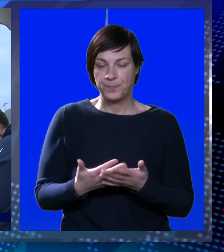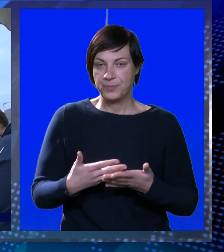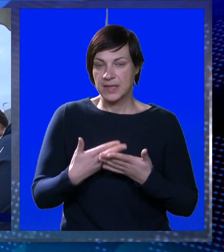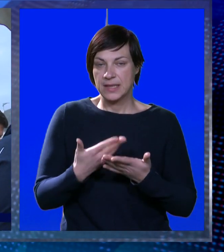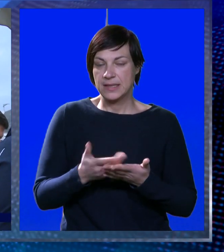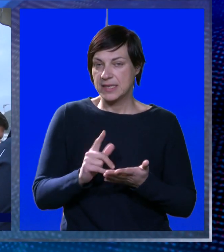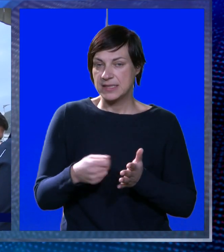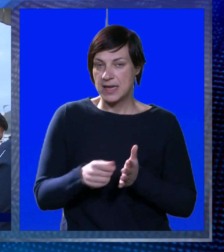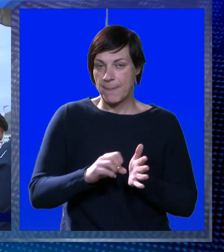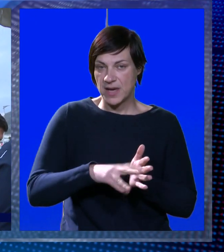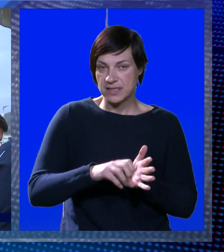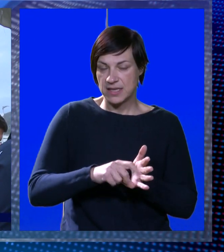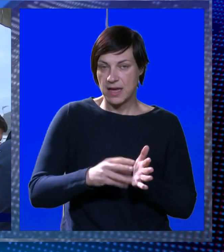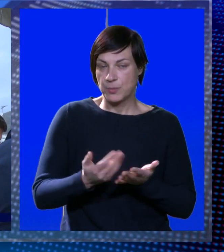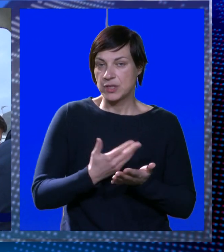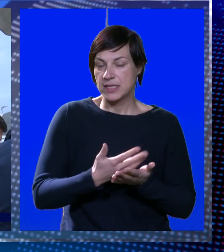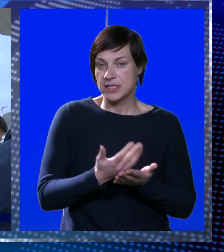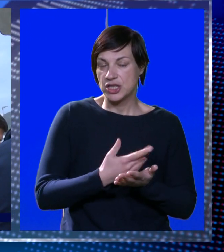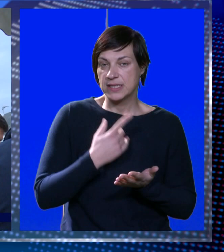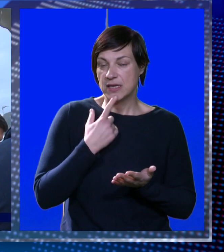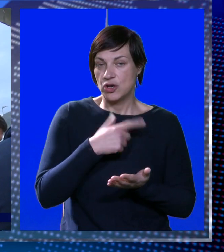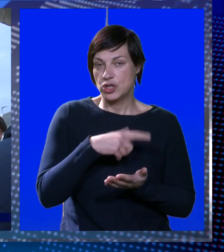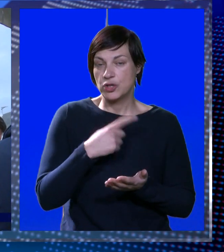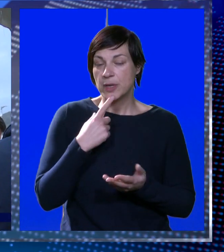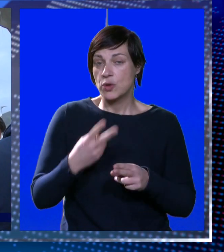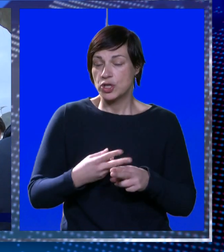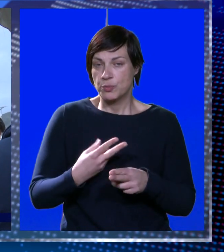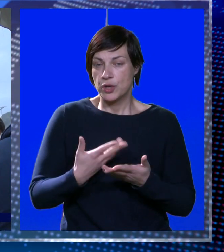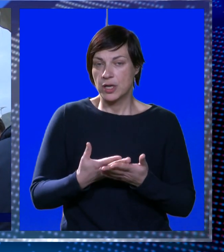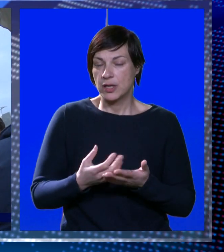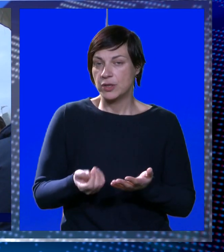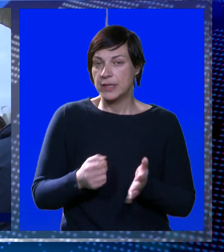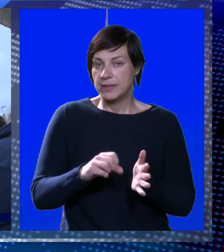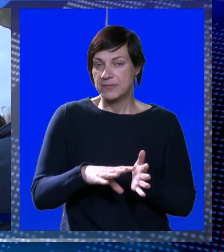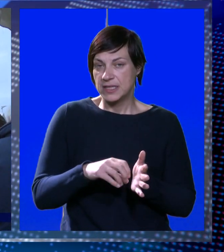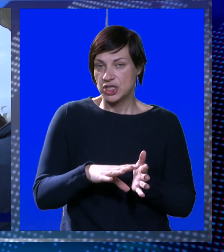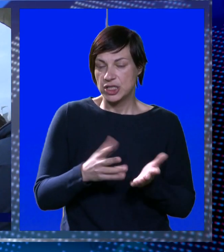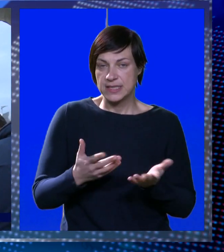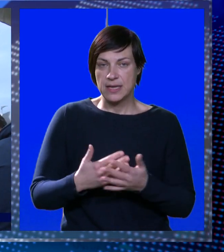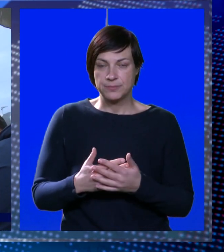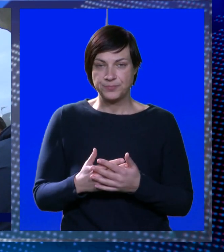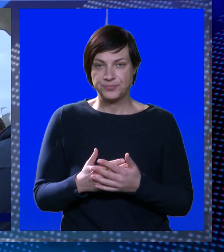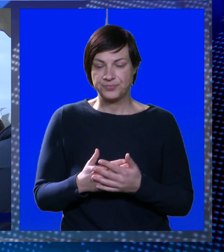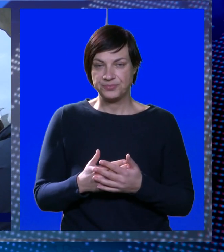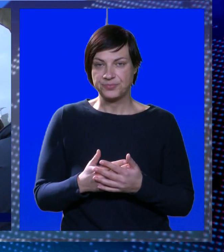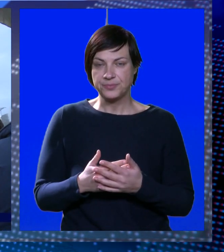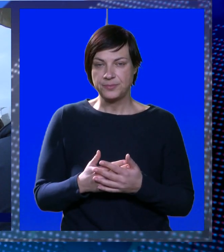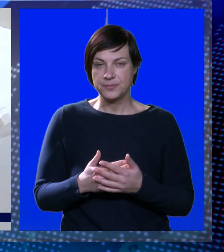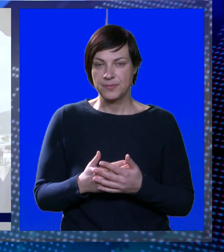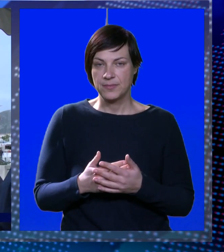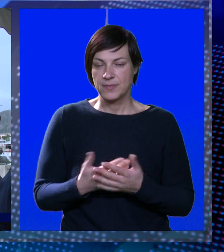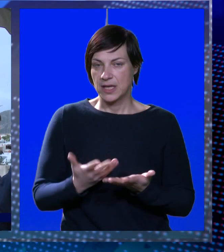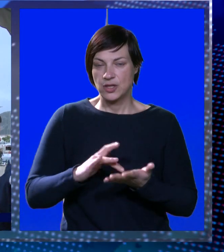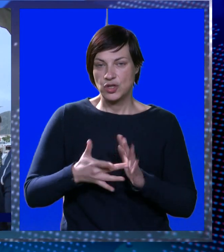Da se ne baca napot, da se čisto tu ljudi koji će se šporkati, da odmah idu s placeća. Razumiješ?